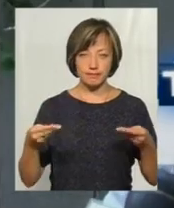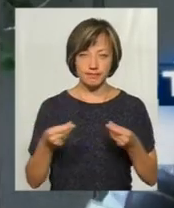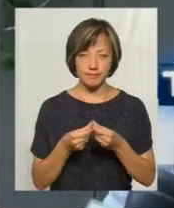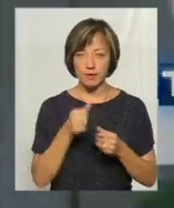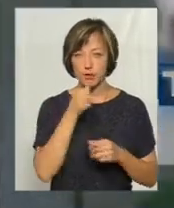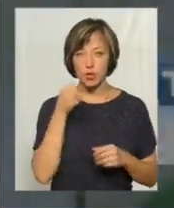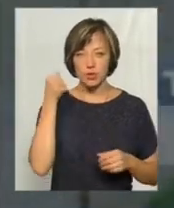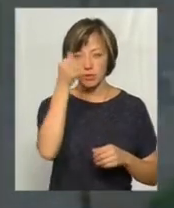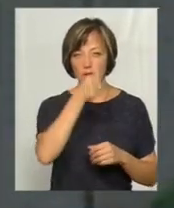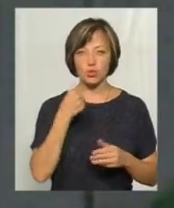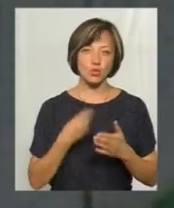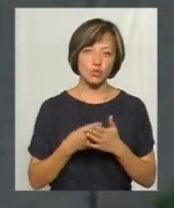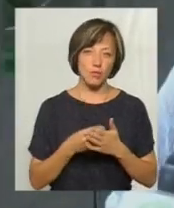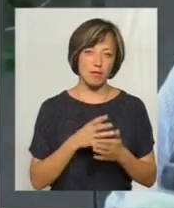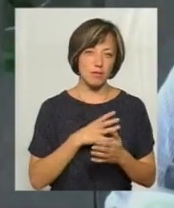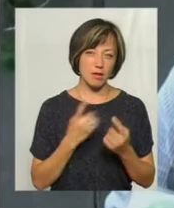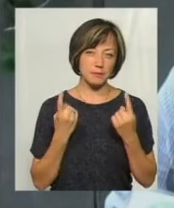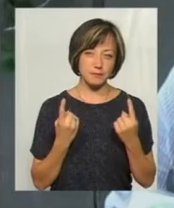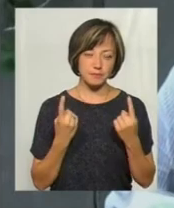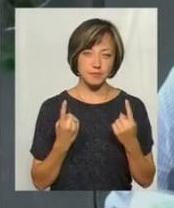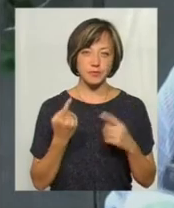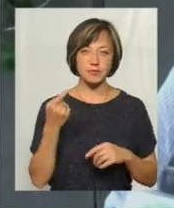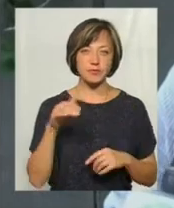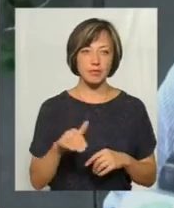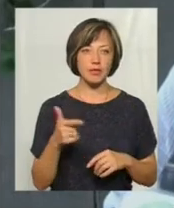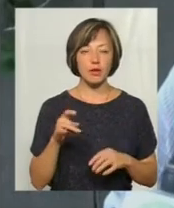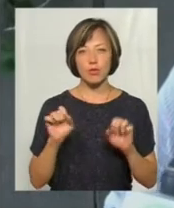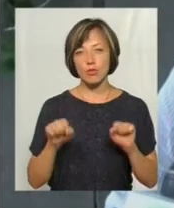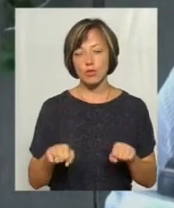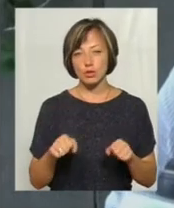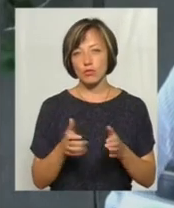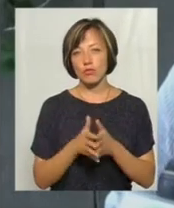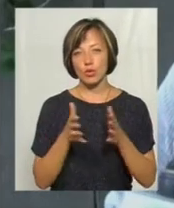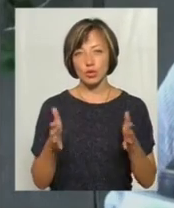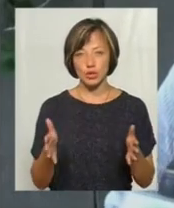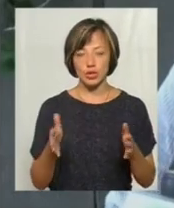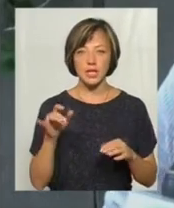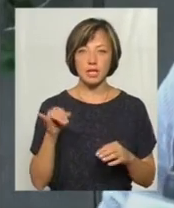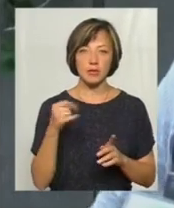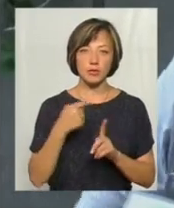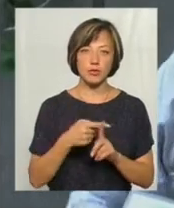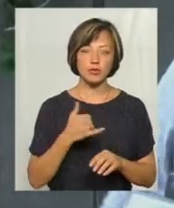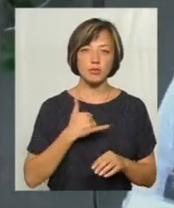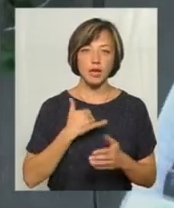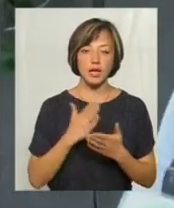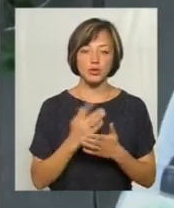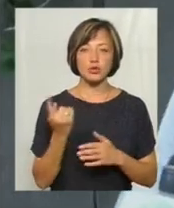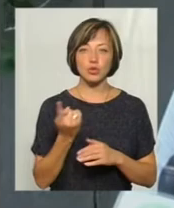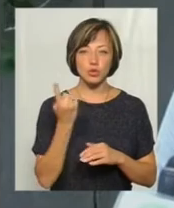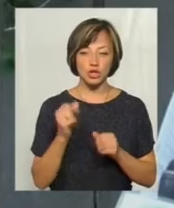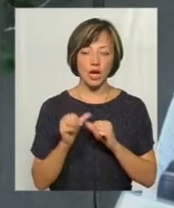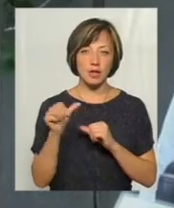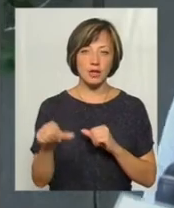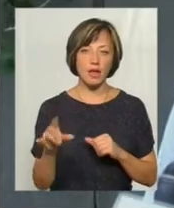в минулого року. Ця сума була немаленька, я вже не пам'ятаю, це була в преділах тисячі гривень, а може навіть трохи більше. І плюс у мене є ті щотчики, який стоїть